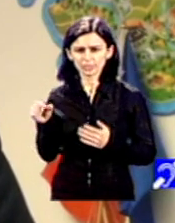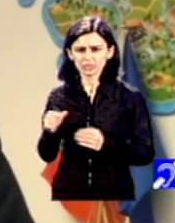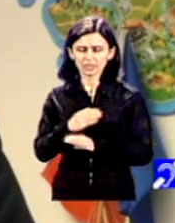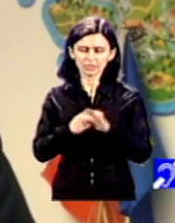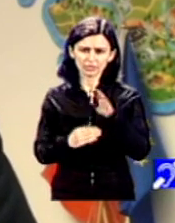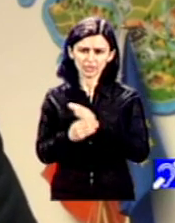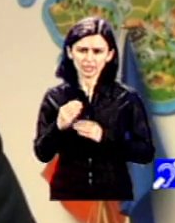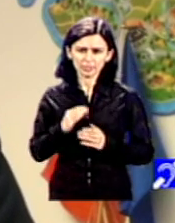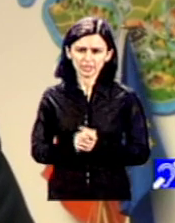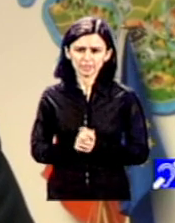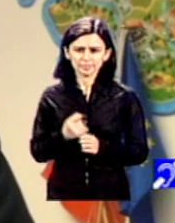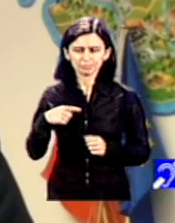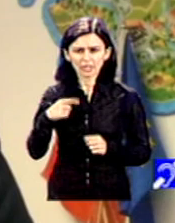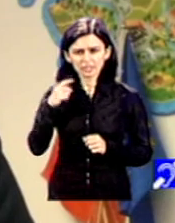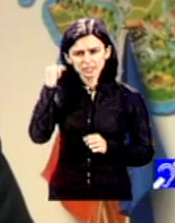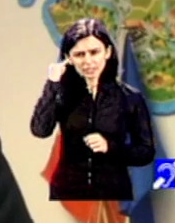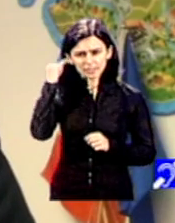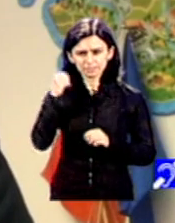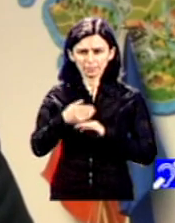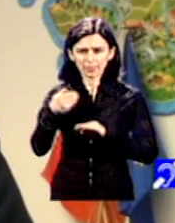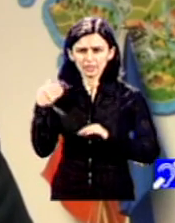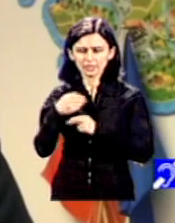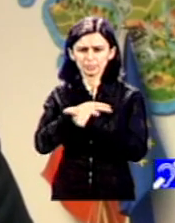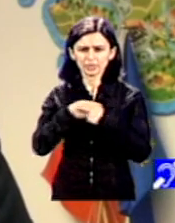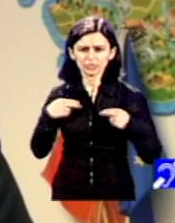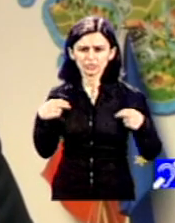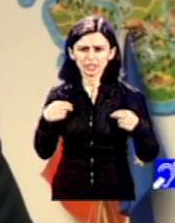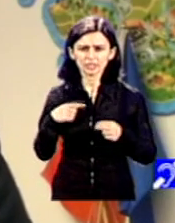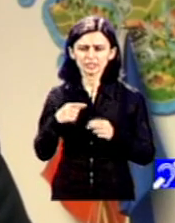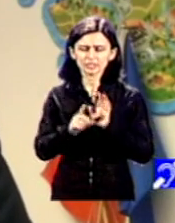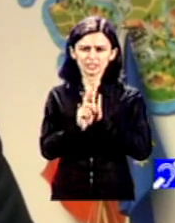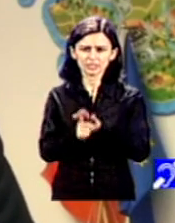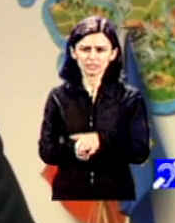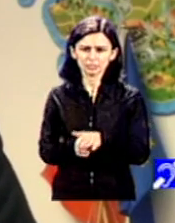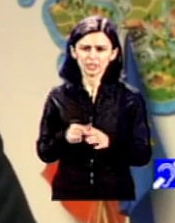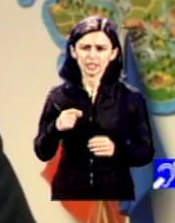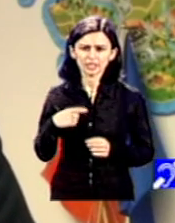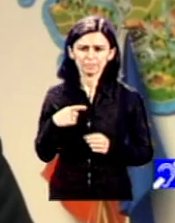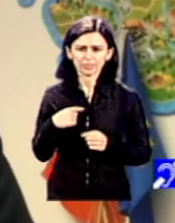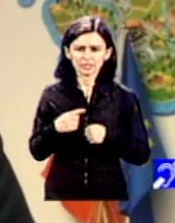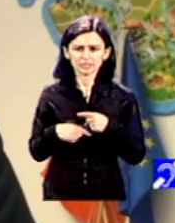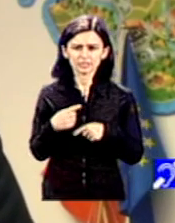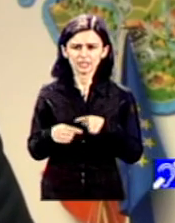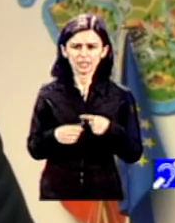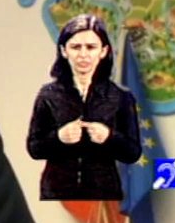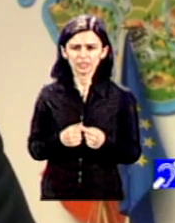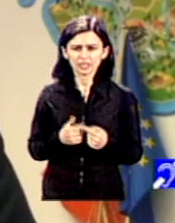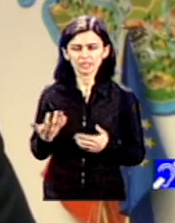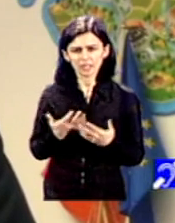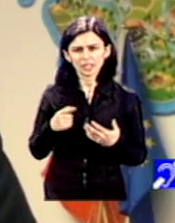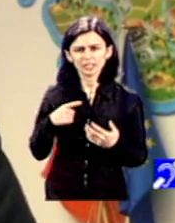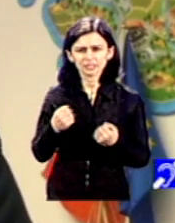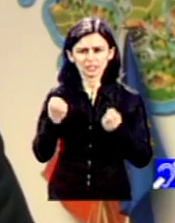încă prejudecăți, există discriminare, există efecte, mai ales acum, în vremea pandemiei, care sunt mult mai